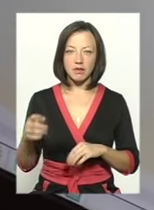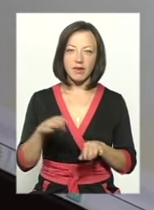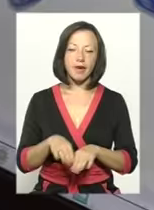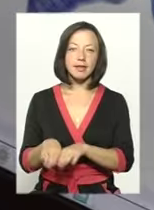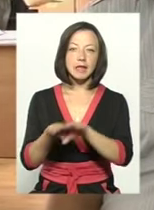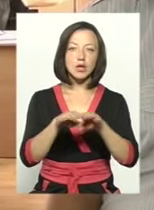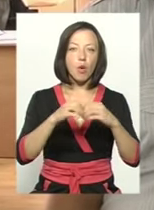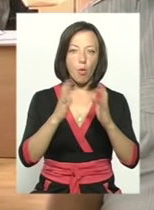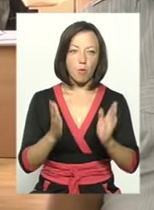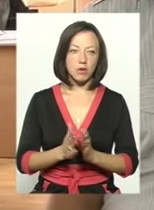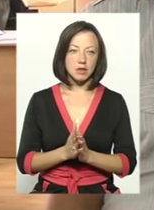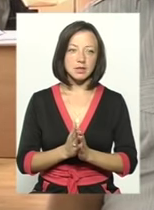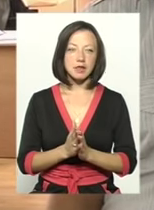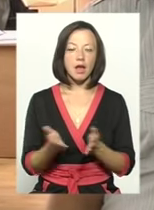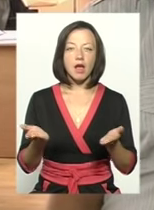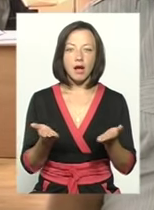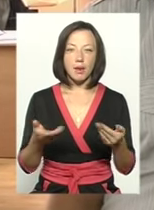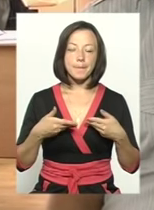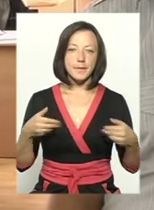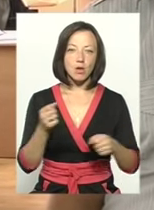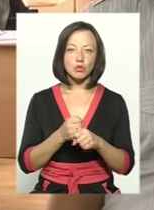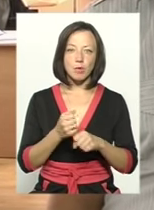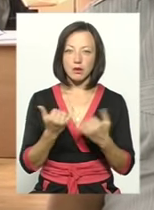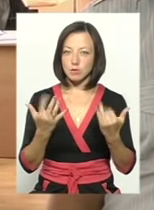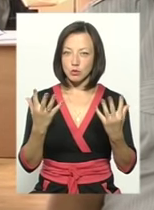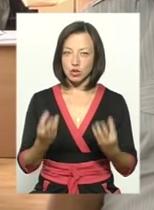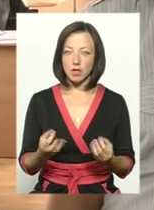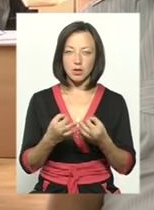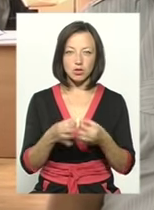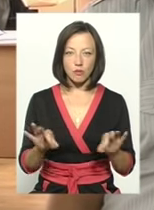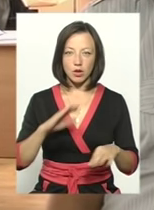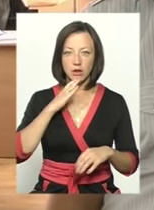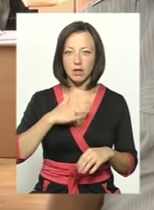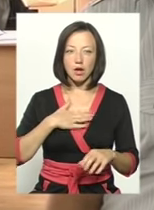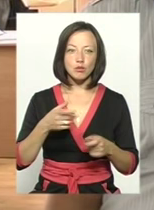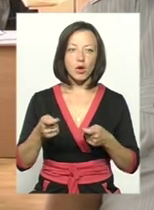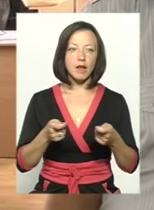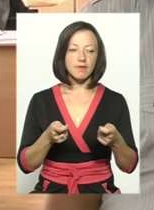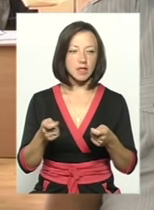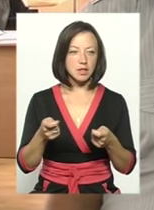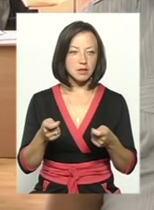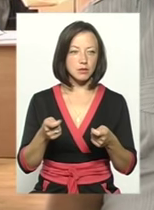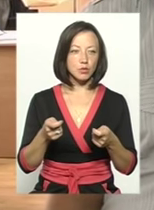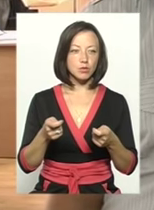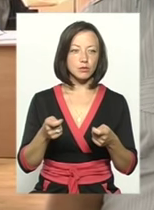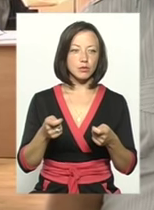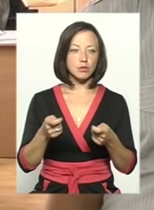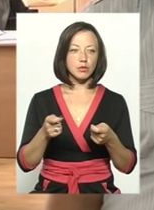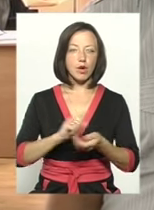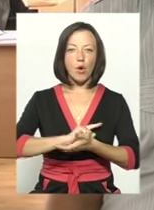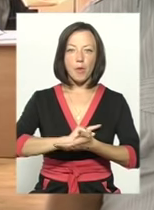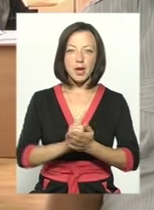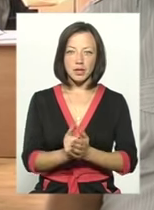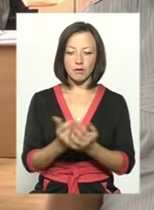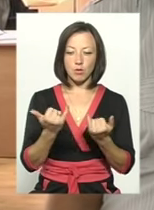комплекс. Той комплекс, який ми розробляємо на сьогоднішній день, дозволить нашому керівництву в оперативному режимі